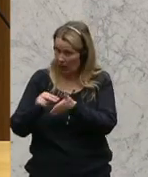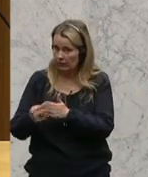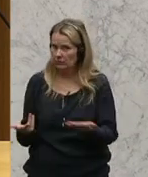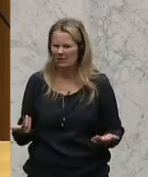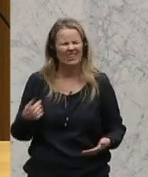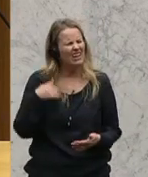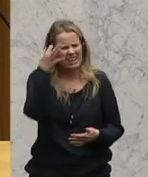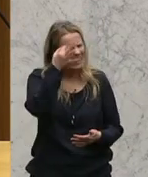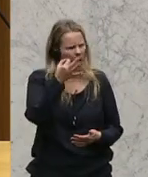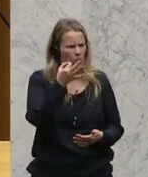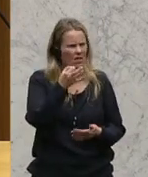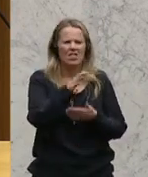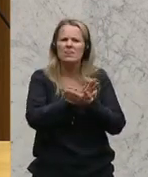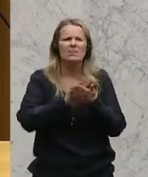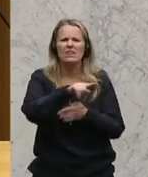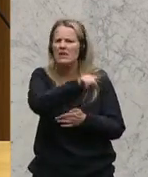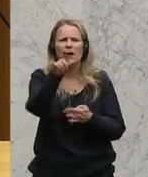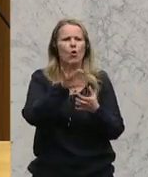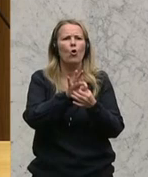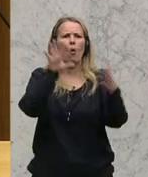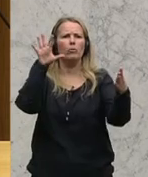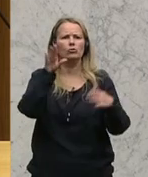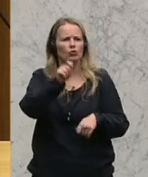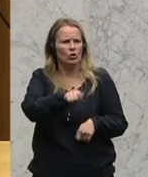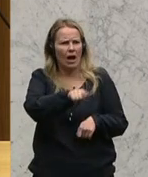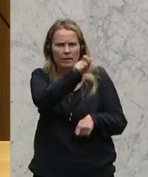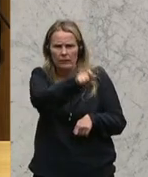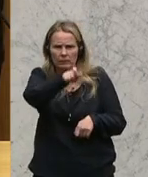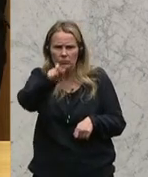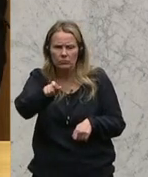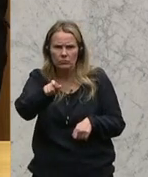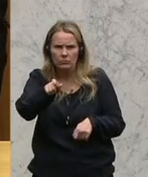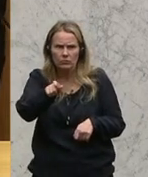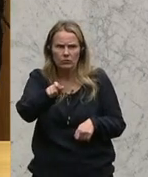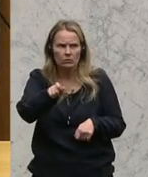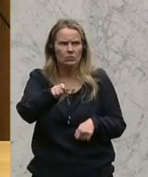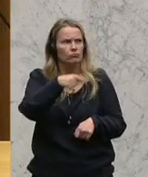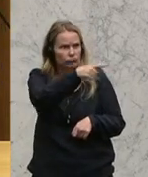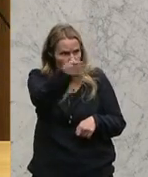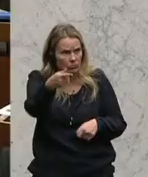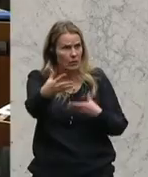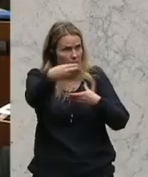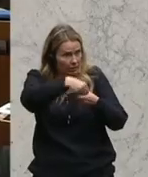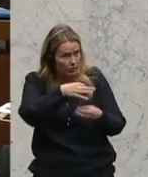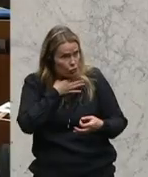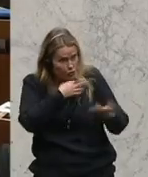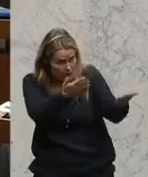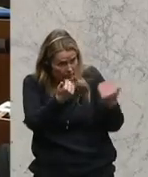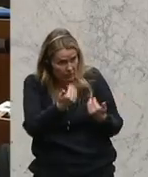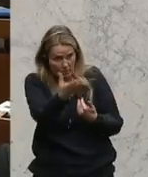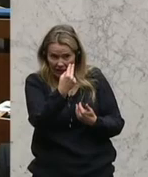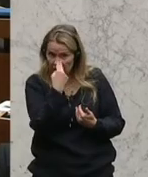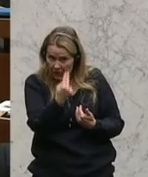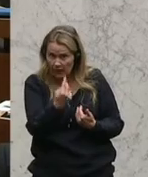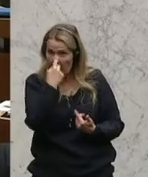ich glaube also, keiner von der Oppositionsmandatare, ich bin immer eingeladen, mitzugehen, mitzustimmen. Schaut euch die